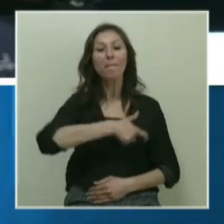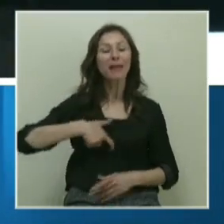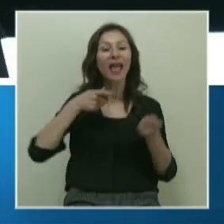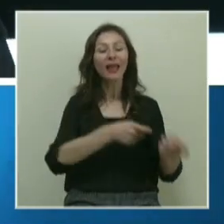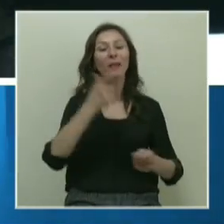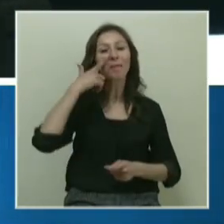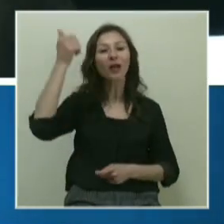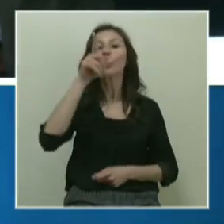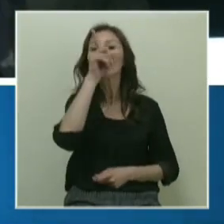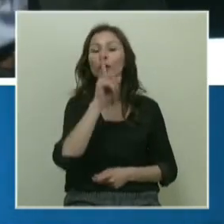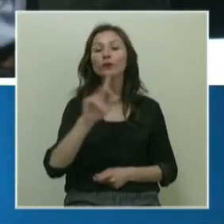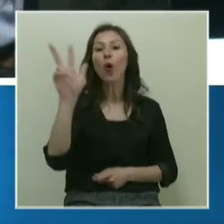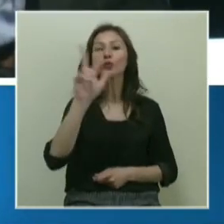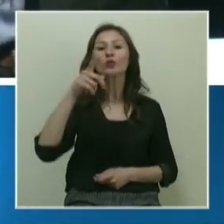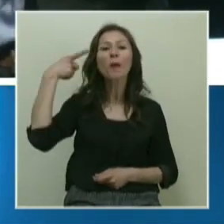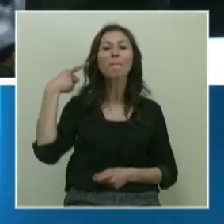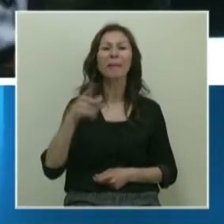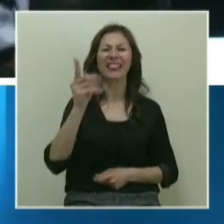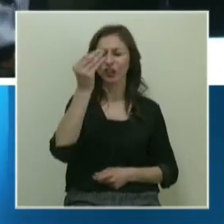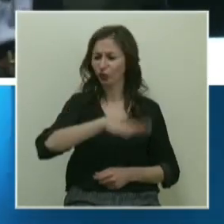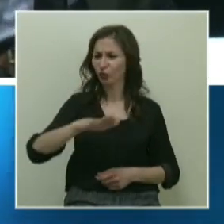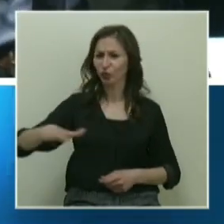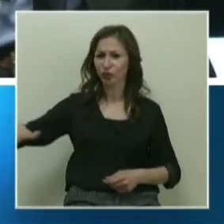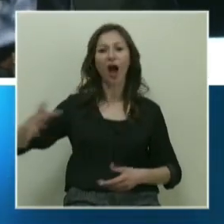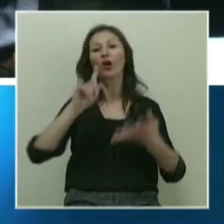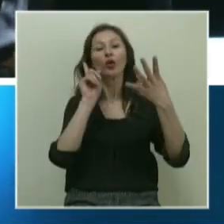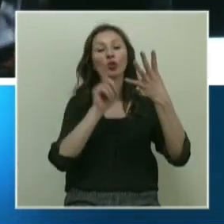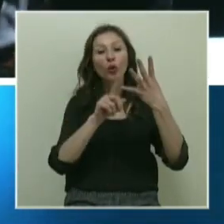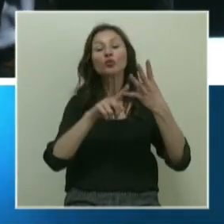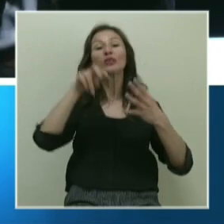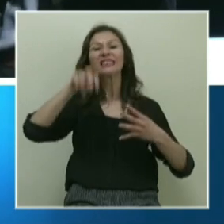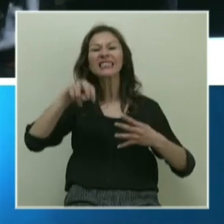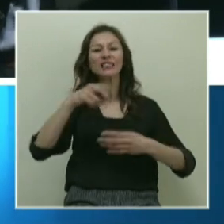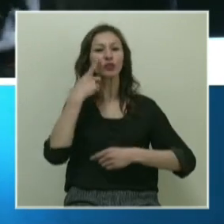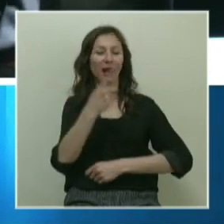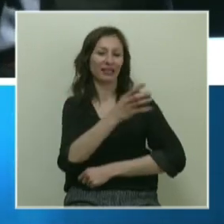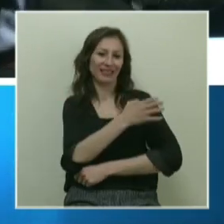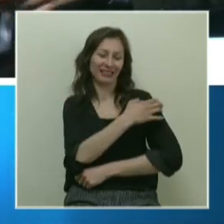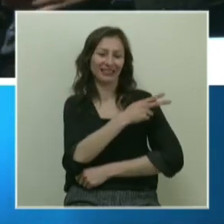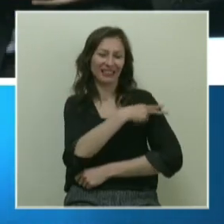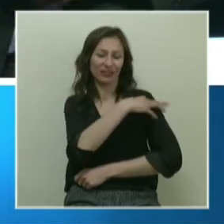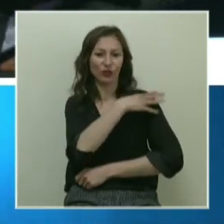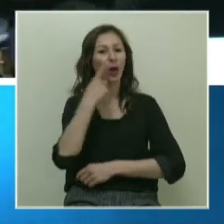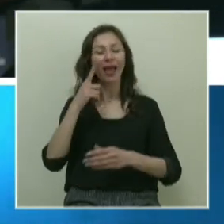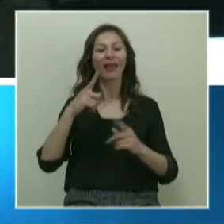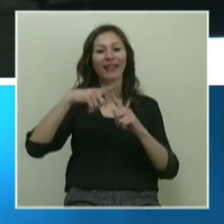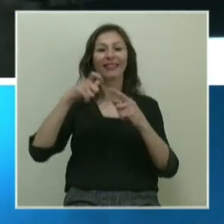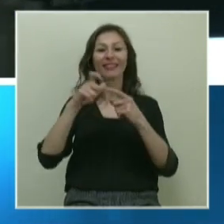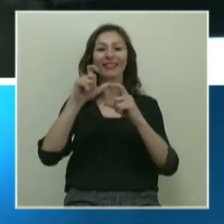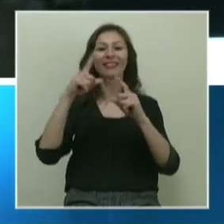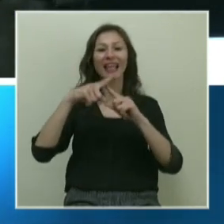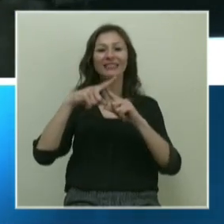Bakanlığı 130 bin çocukla 4. ve 8. sınıflardan oluşan bir test yaptı. Testi